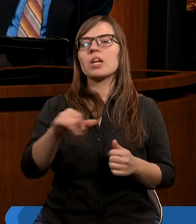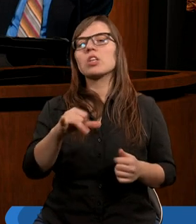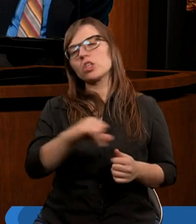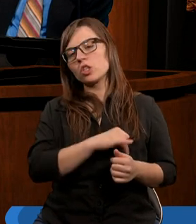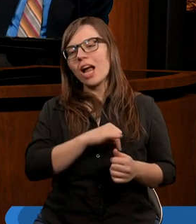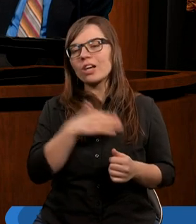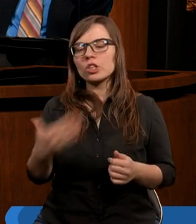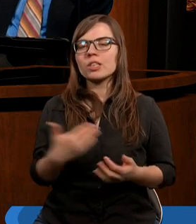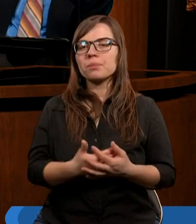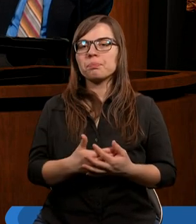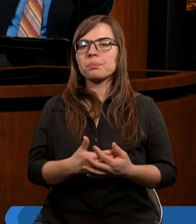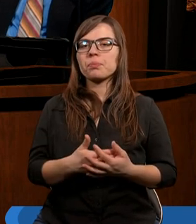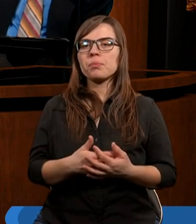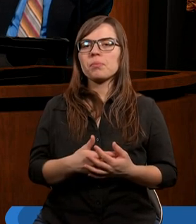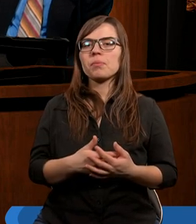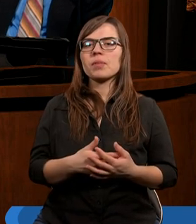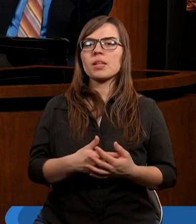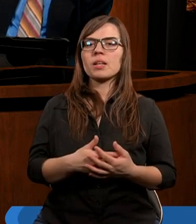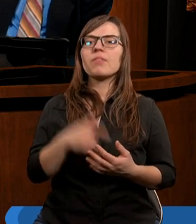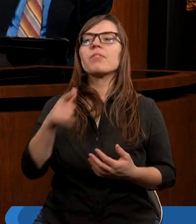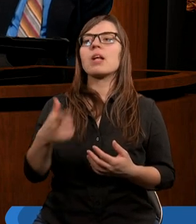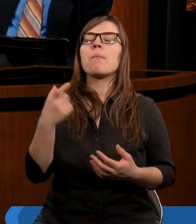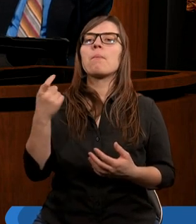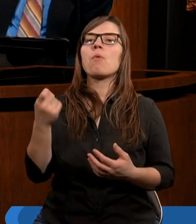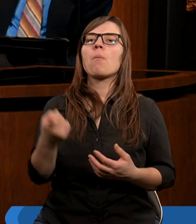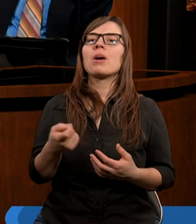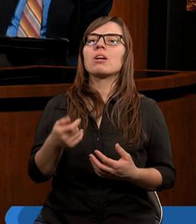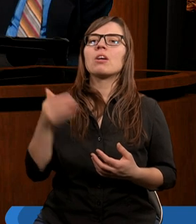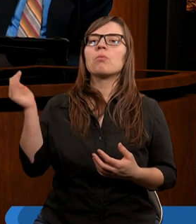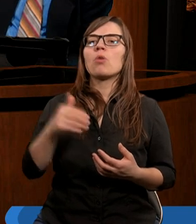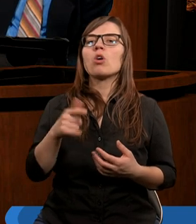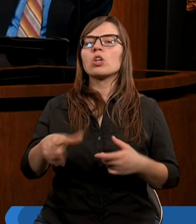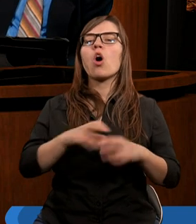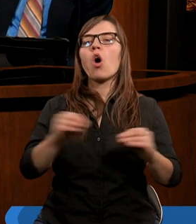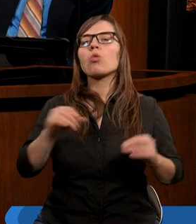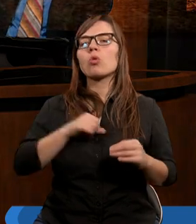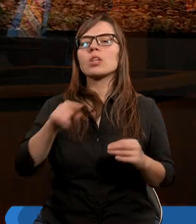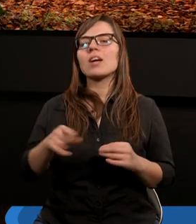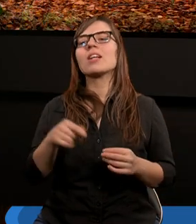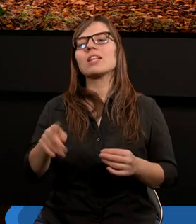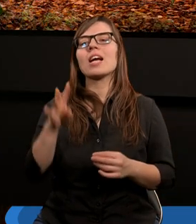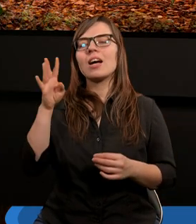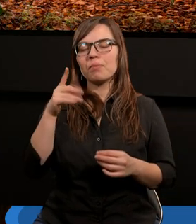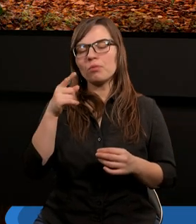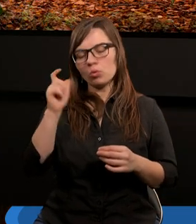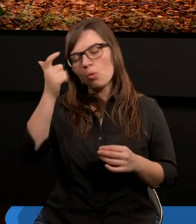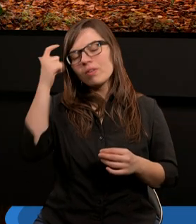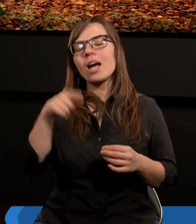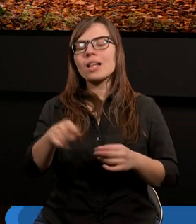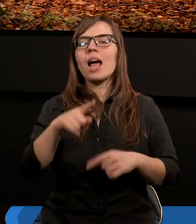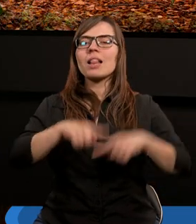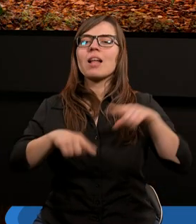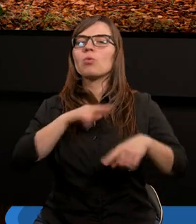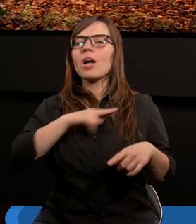grzesznym. To wyrażenie w tym momencie może tutaj rozwiązuje problem, bo generalnie to